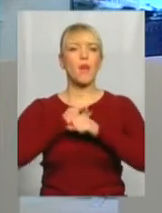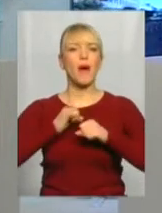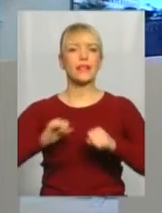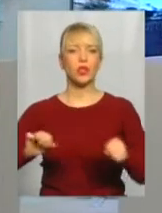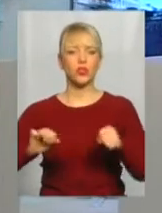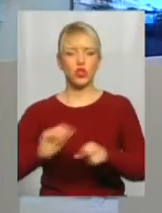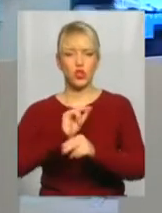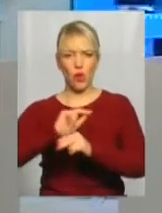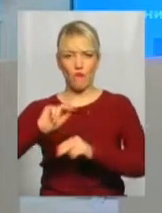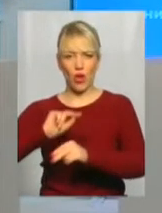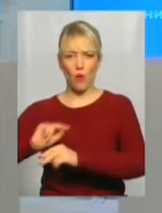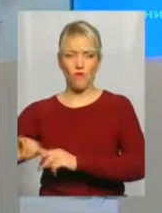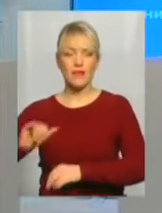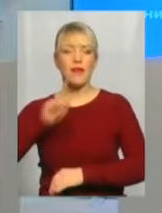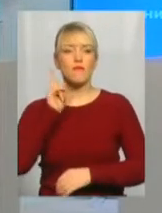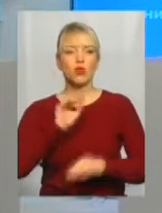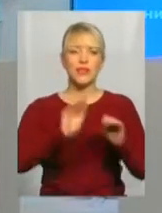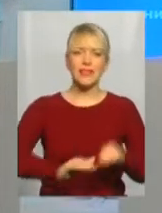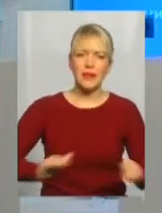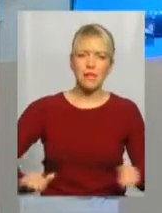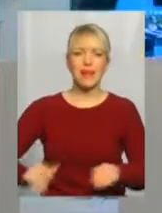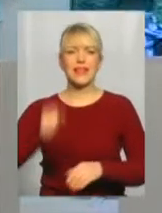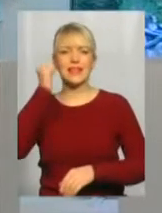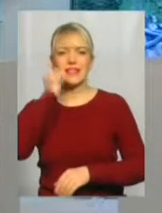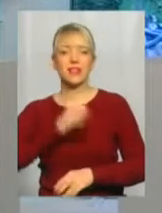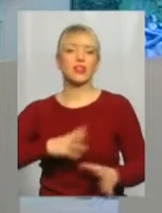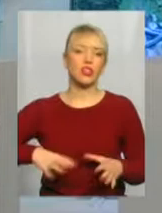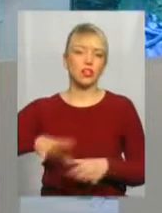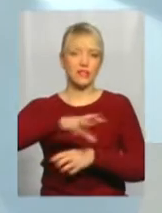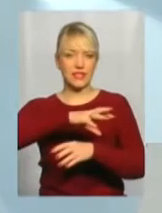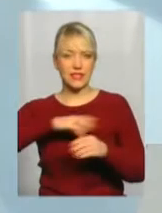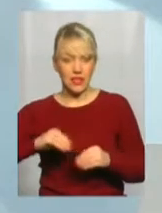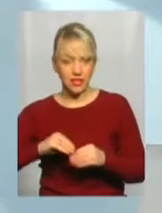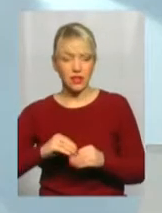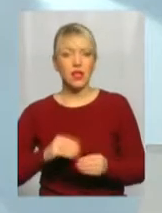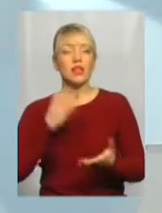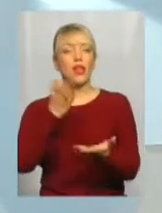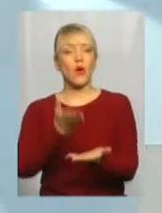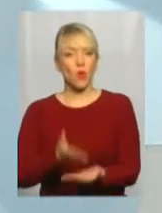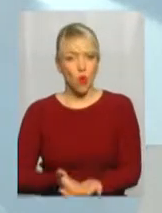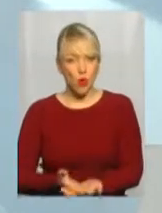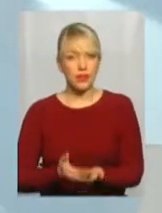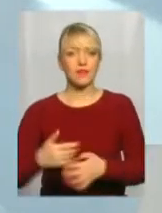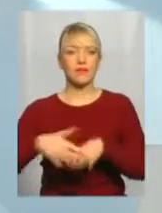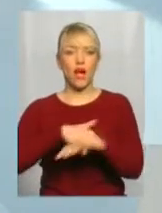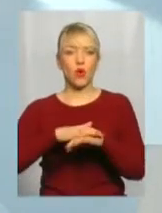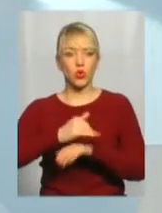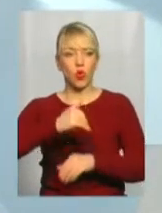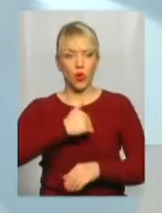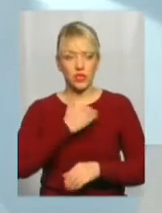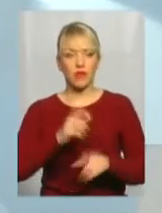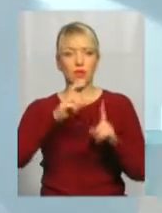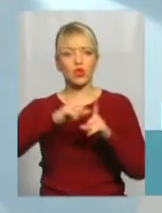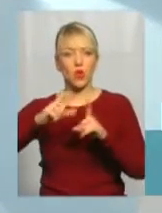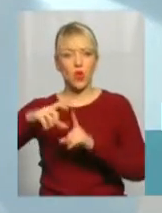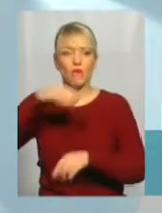І молодих, і малих, і старих, і всіх. Так от, народ хотів слово Тарасове.